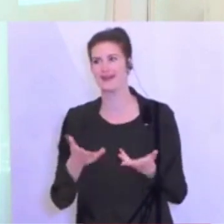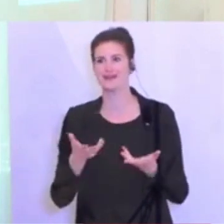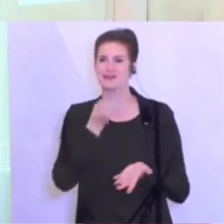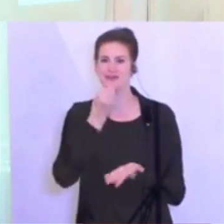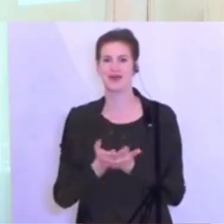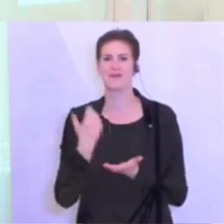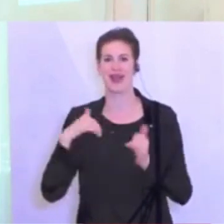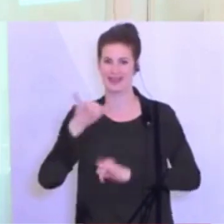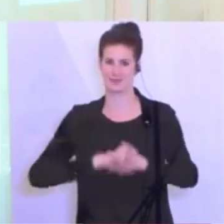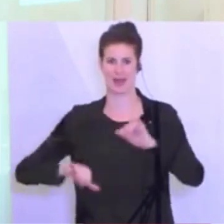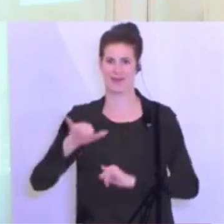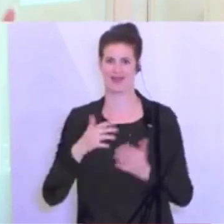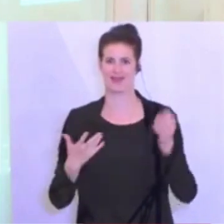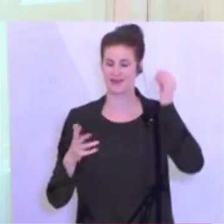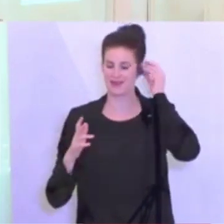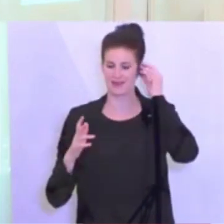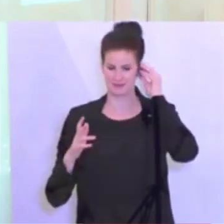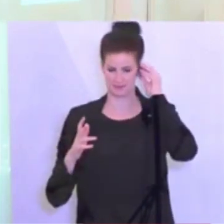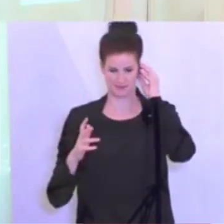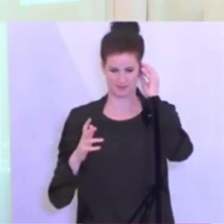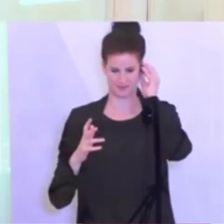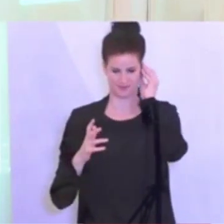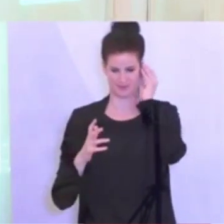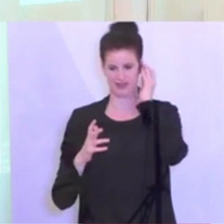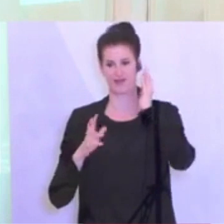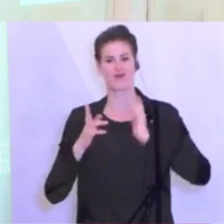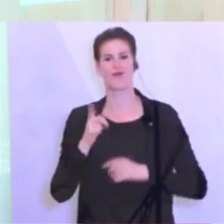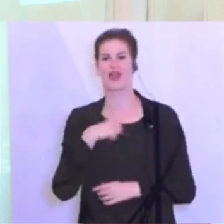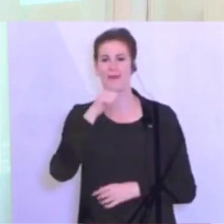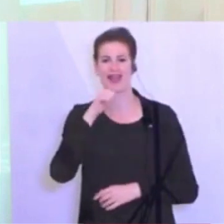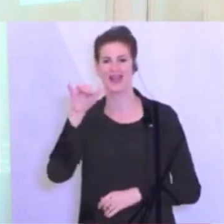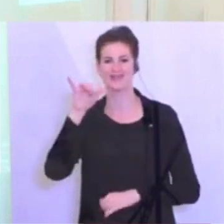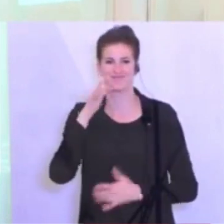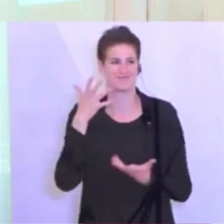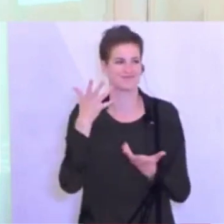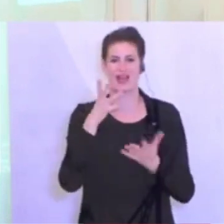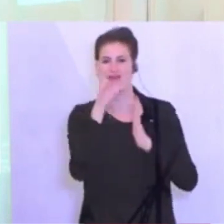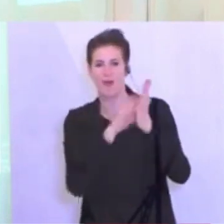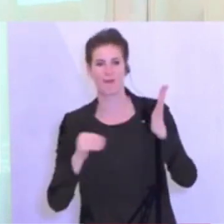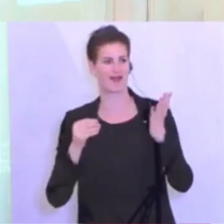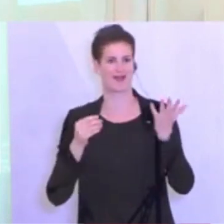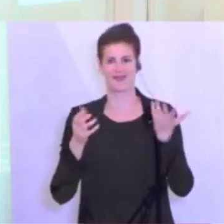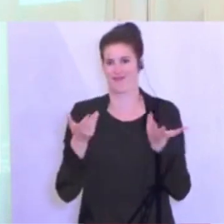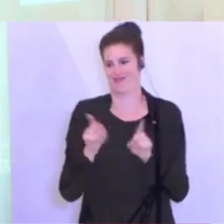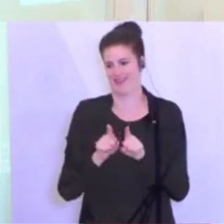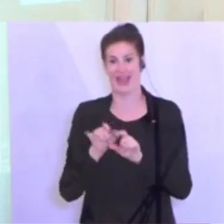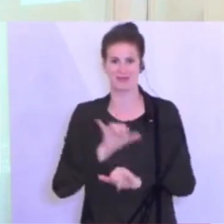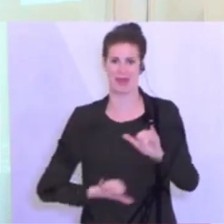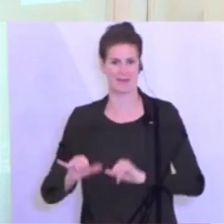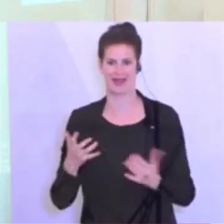Wir haben ja keine Blaupausen, wir haben keine Vorbilder, wir müssen das alles versuchen, selbst zu erarbeiten. Phase 2, die schwierigere Phase